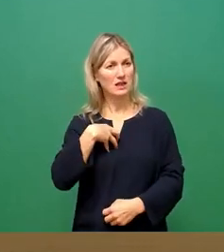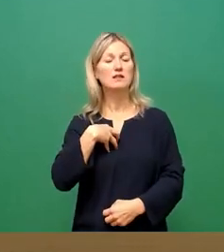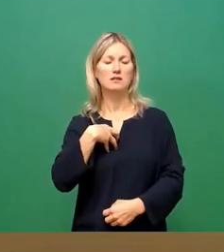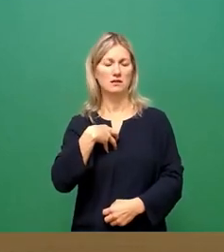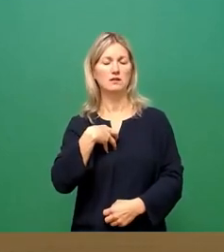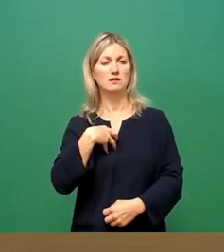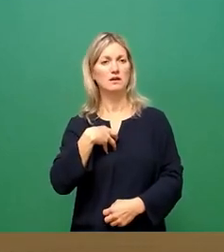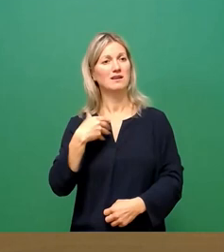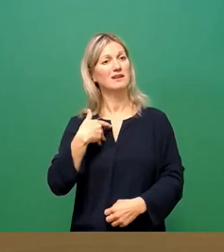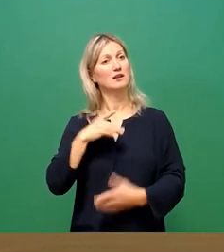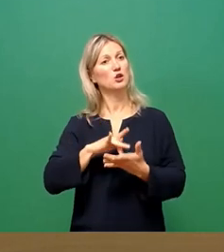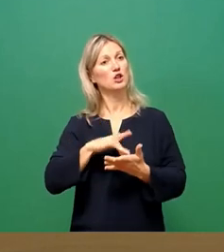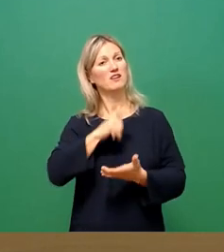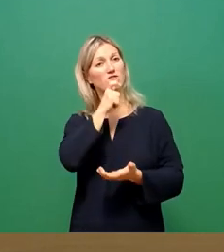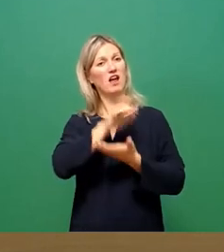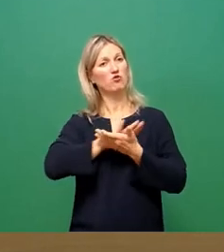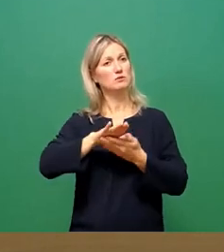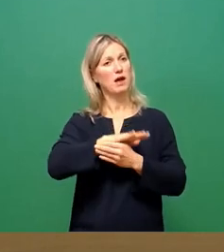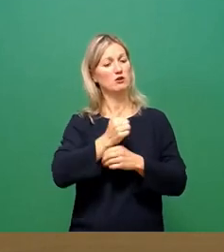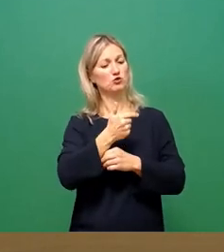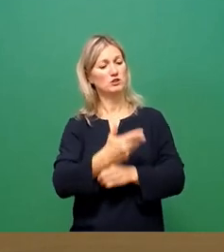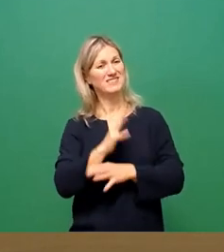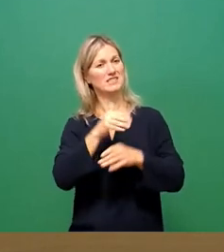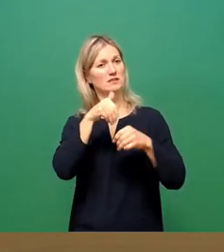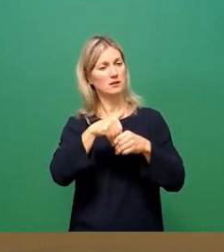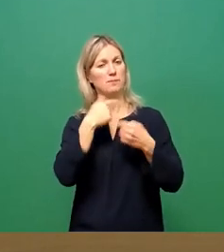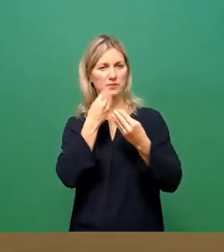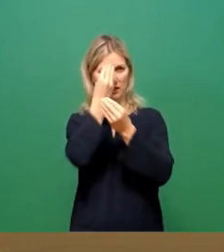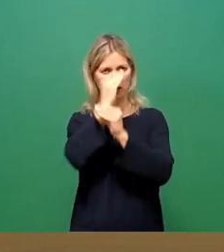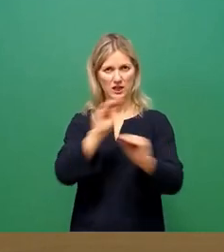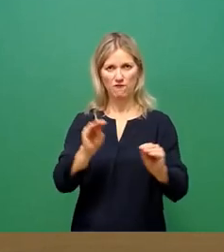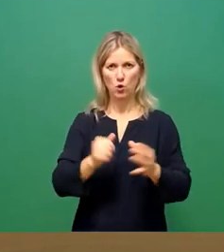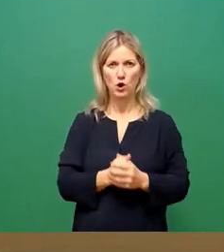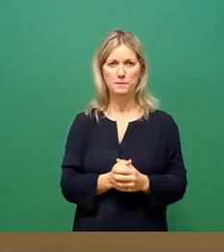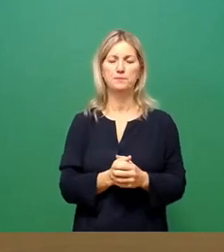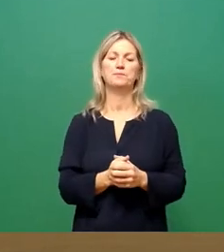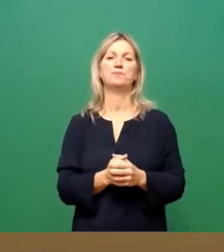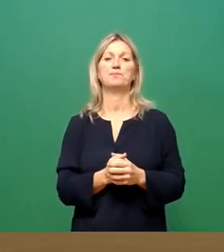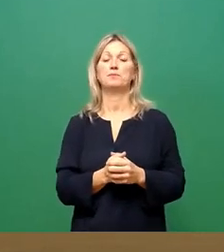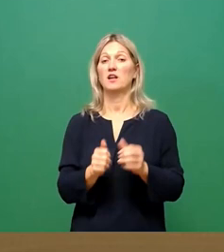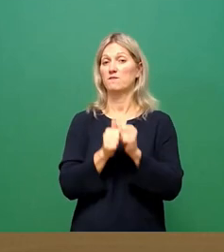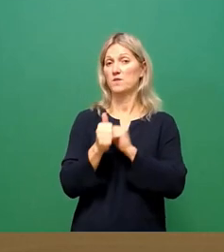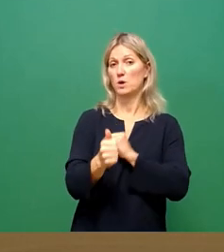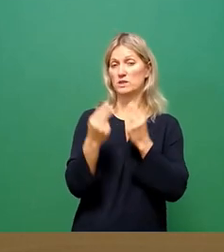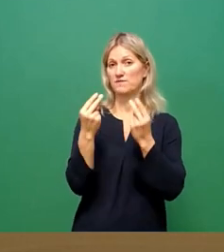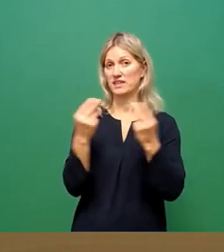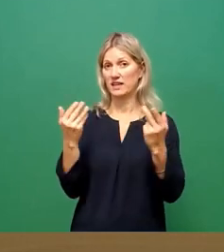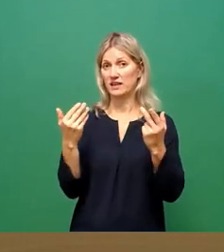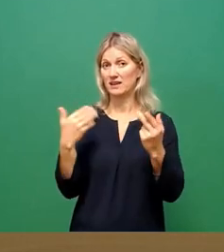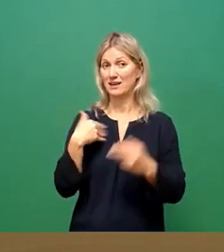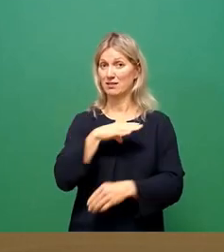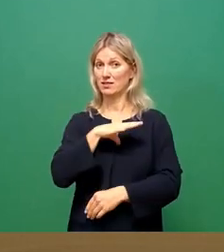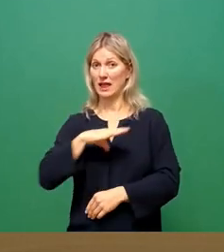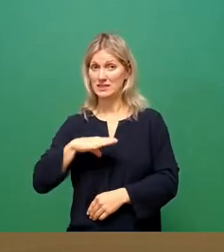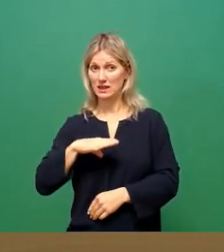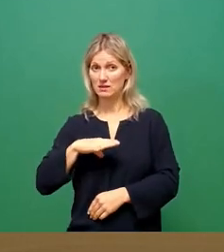Verantwortungsbereich informieren. Das Wichtigste dabei vorneweg. Dresden hat mit der Sachsenenergie